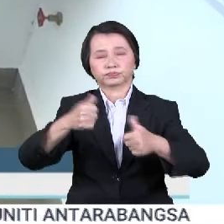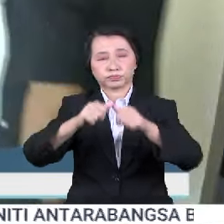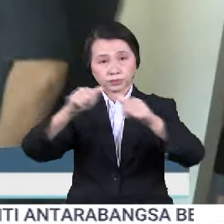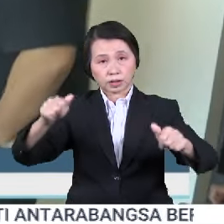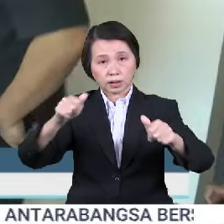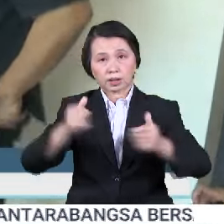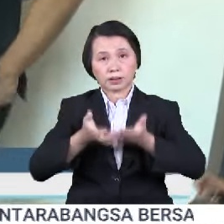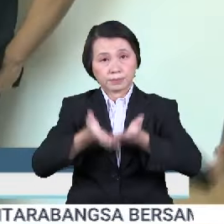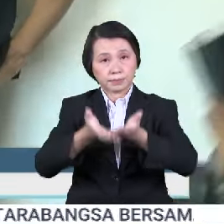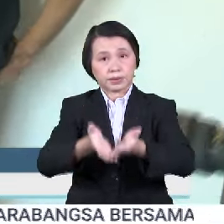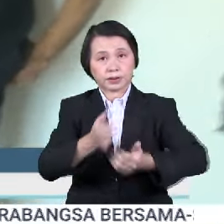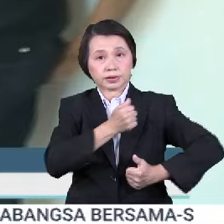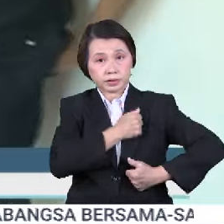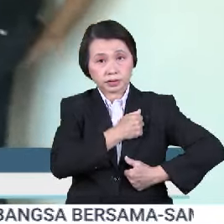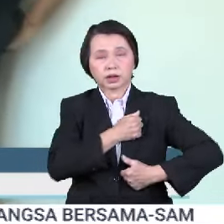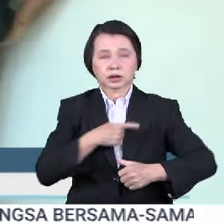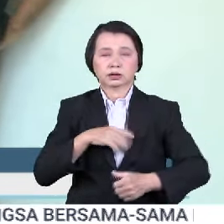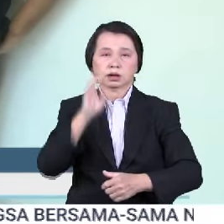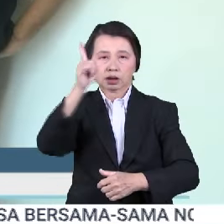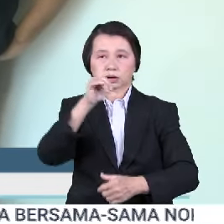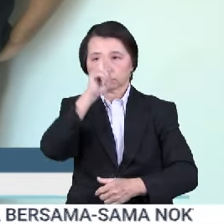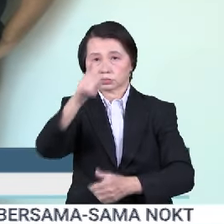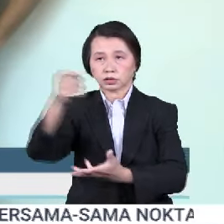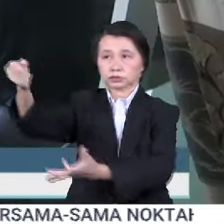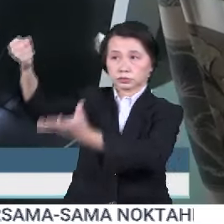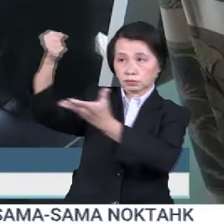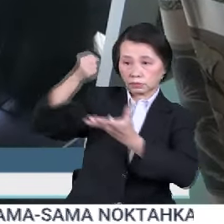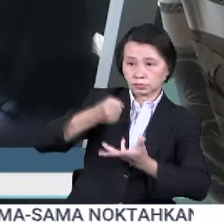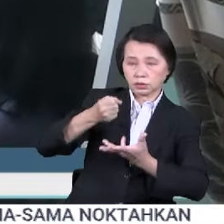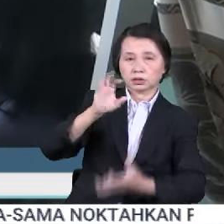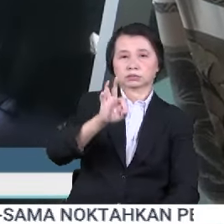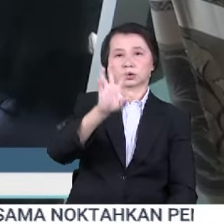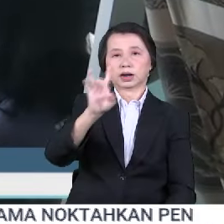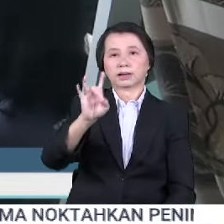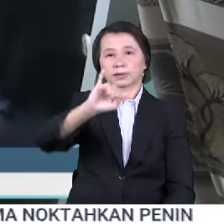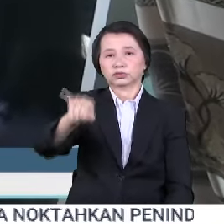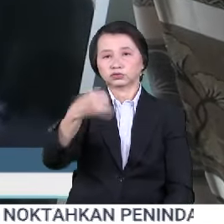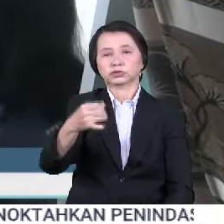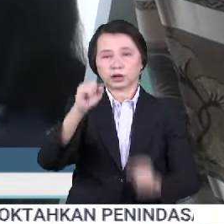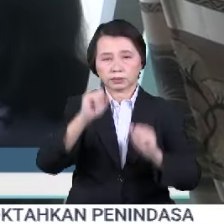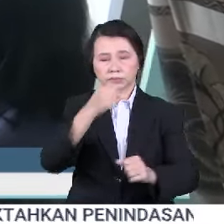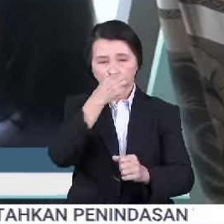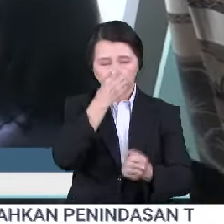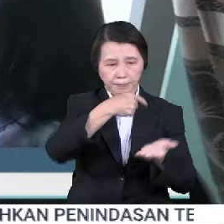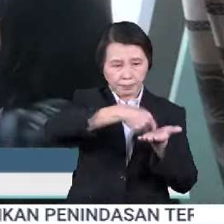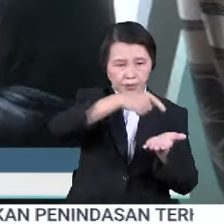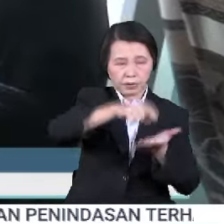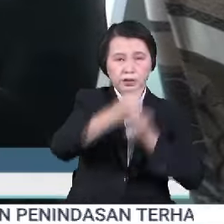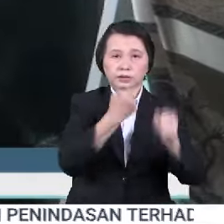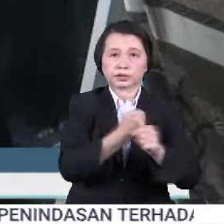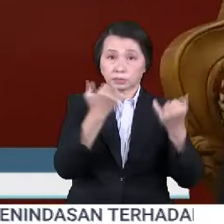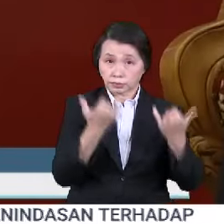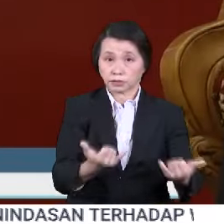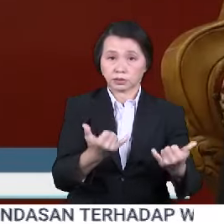Jadi yang ini saya akan memastikan perutukan RM98 juta ini dapat dibelanjakan pada tahun ini juga